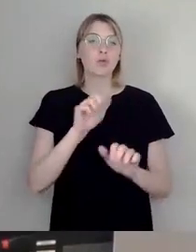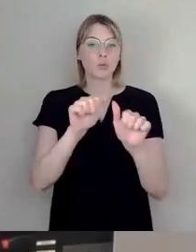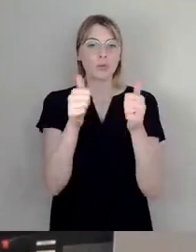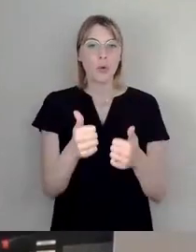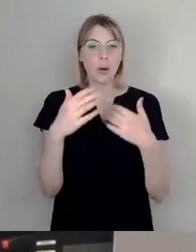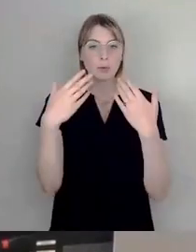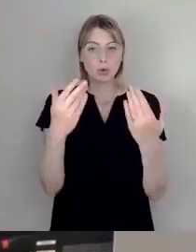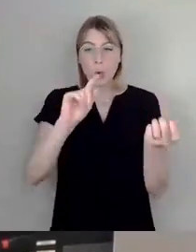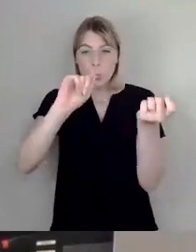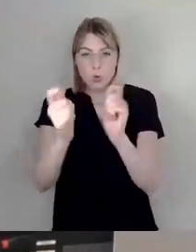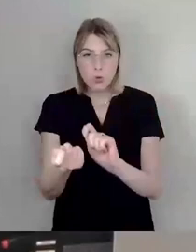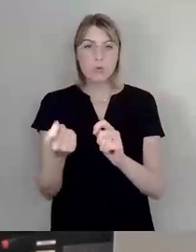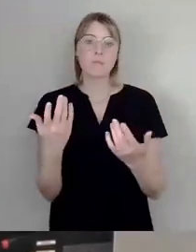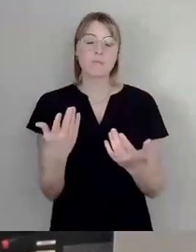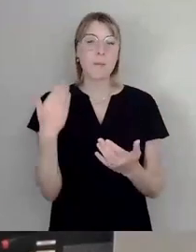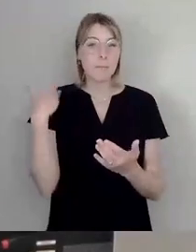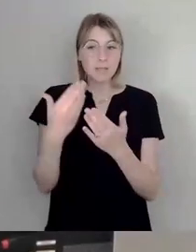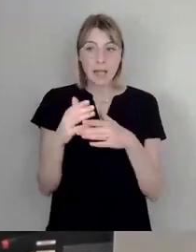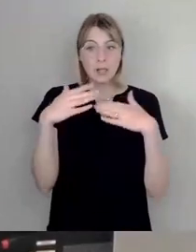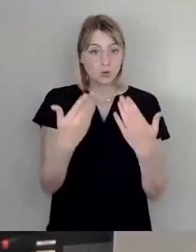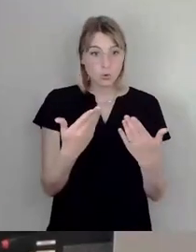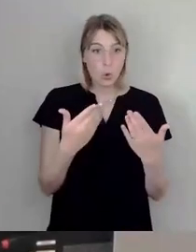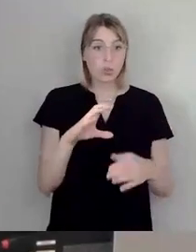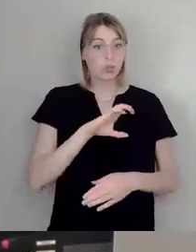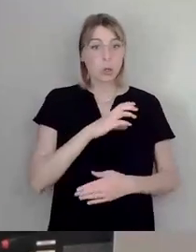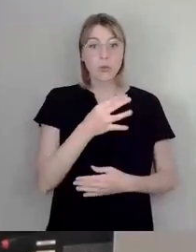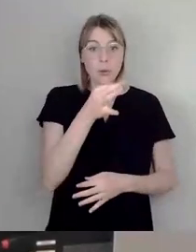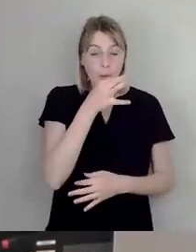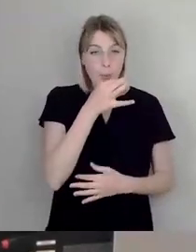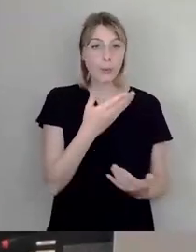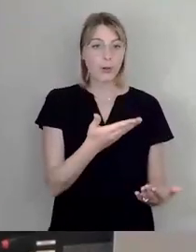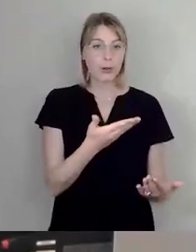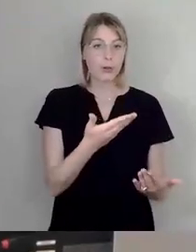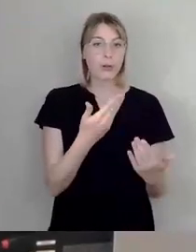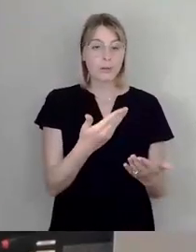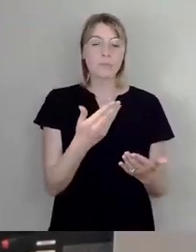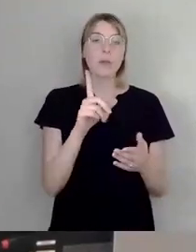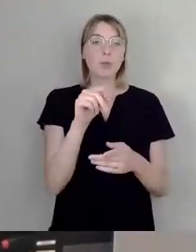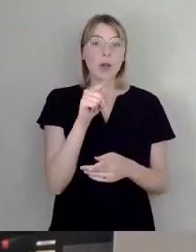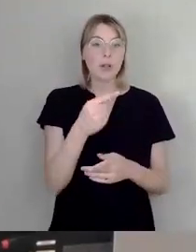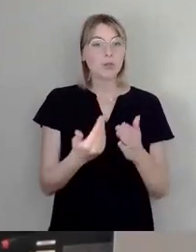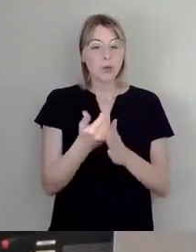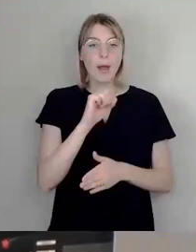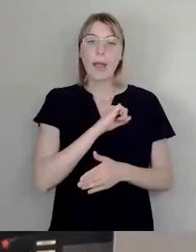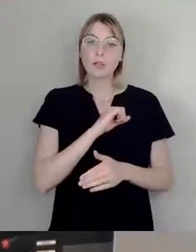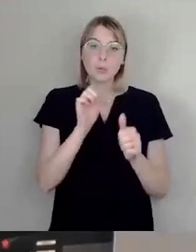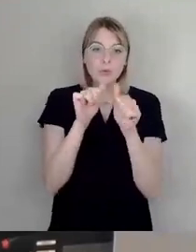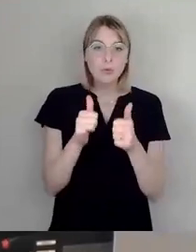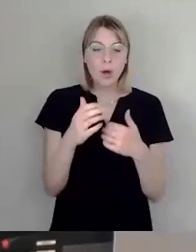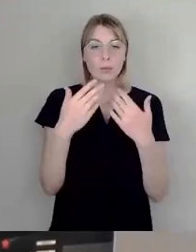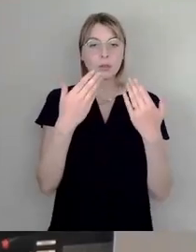der Situation des Marktes keine Chance haben. Praktisch diese neuen Eigentumsformen, die ganz speziell